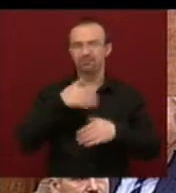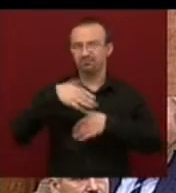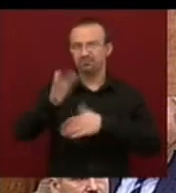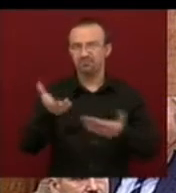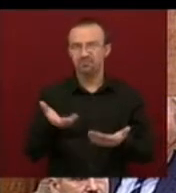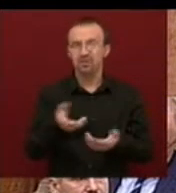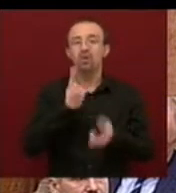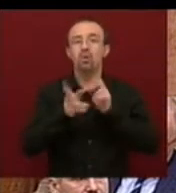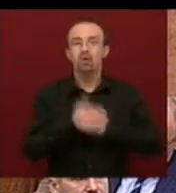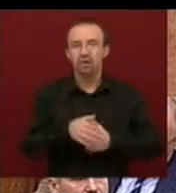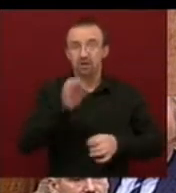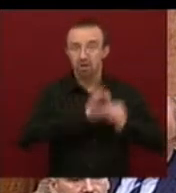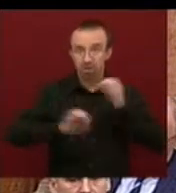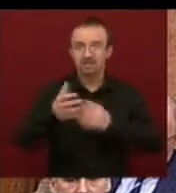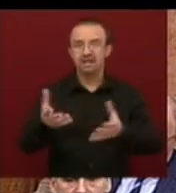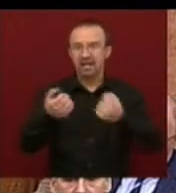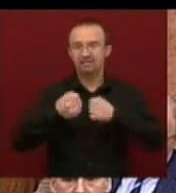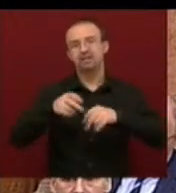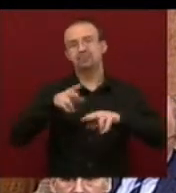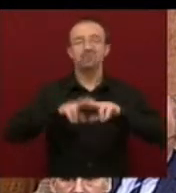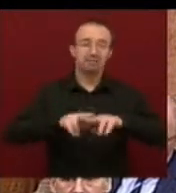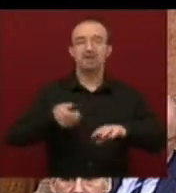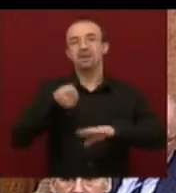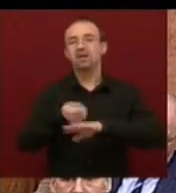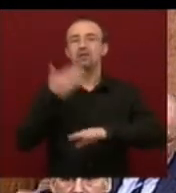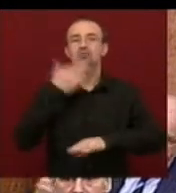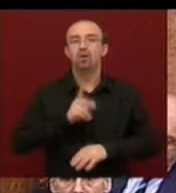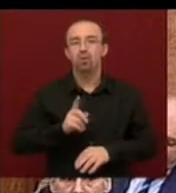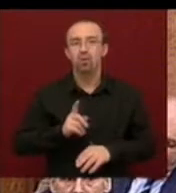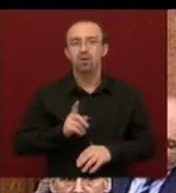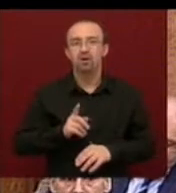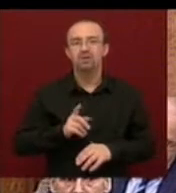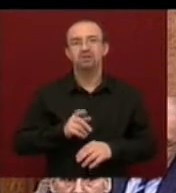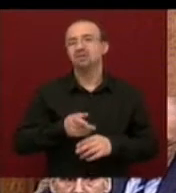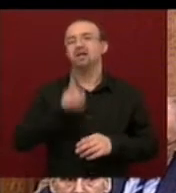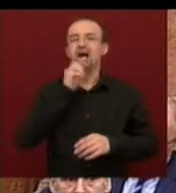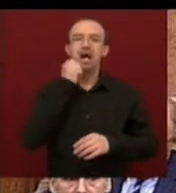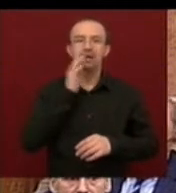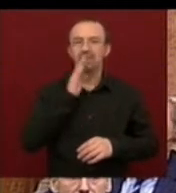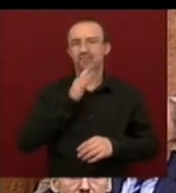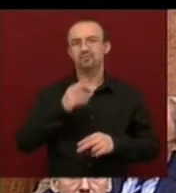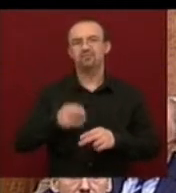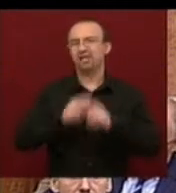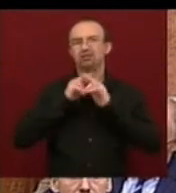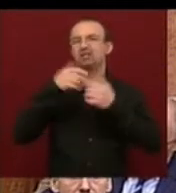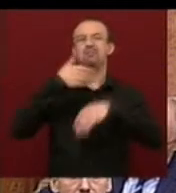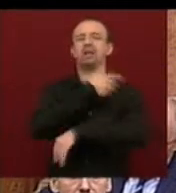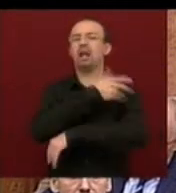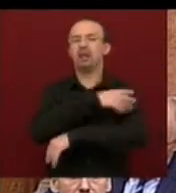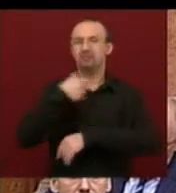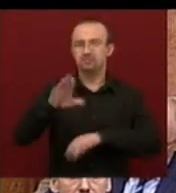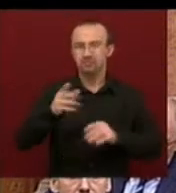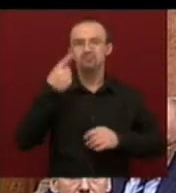hogy az ország, ahogyan átvette, rendben van, finanszírozható, nem szorul az IMF segítségére, tudja magát